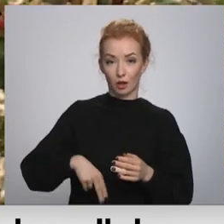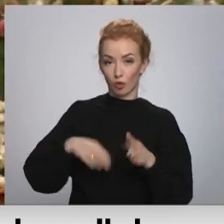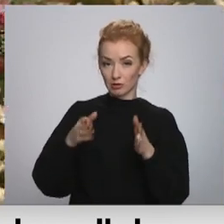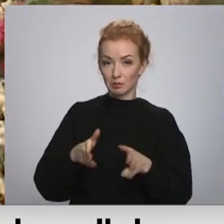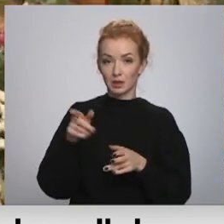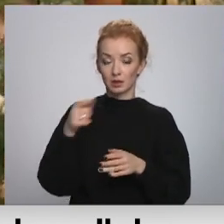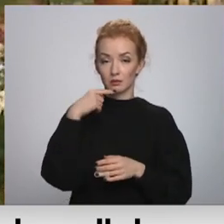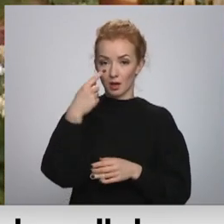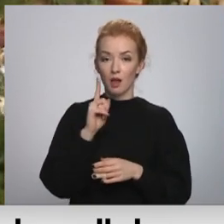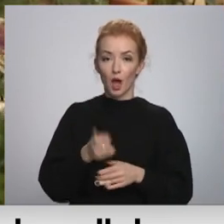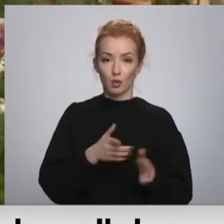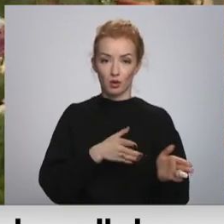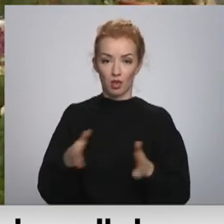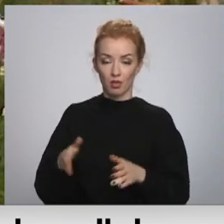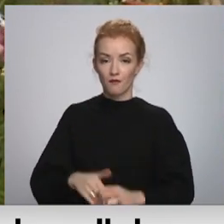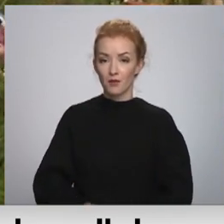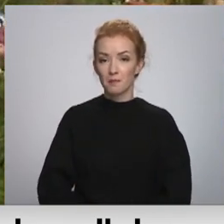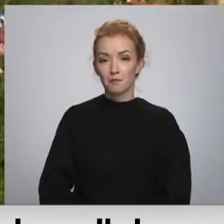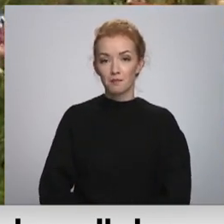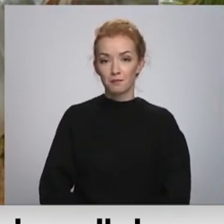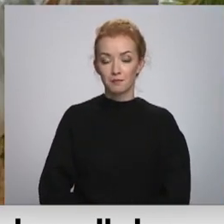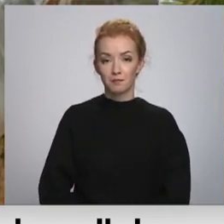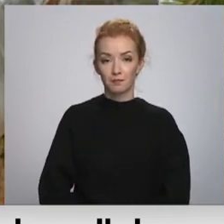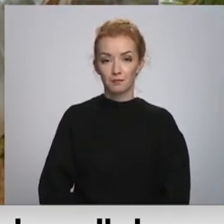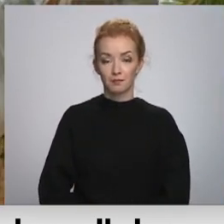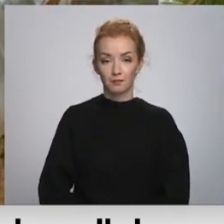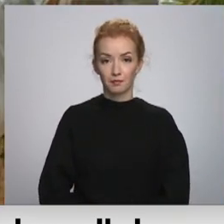ka ir jābūt tam gataviem. Ramona Zariņa, Kaspars Daļļevičs, Vidus Daugavas Televī.